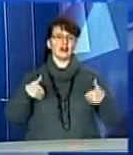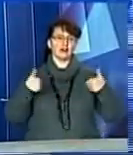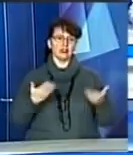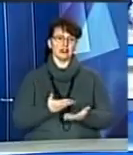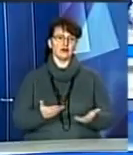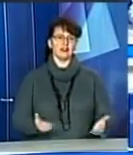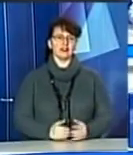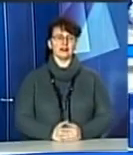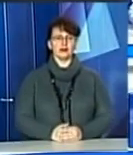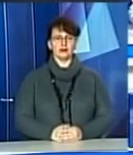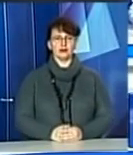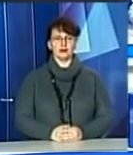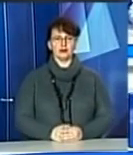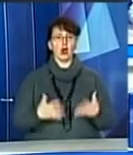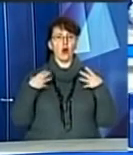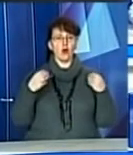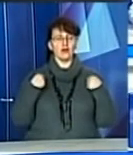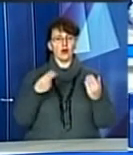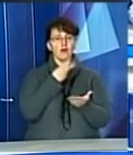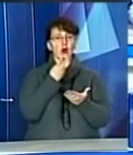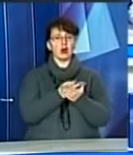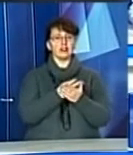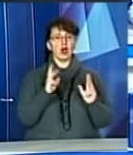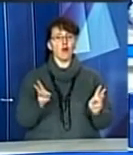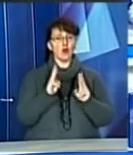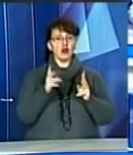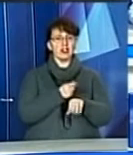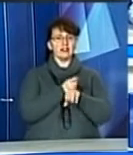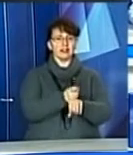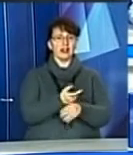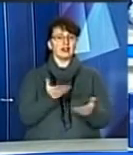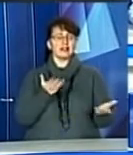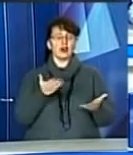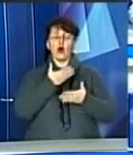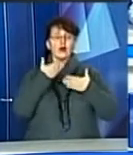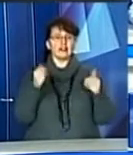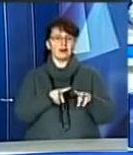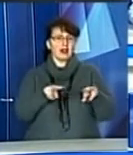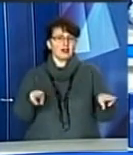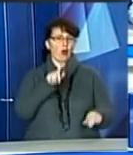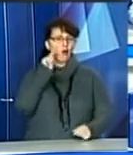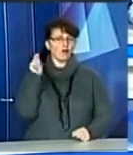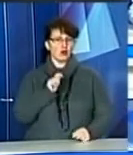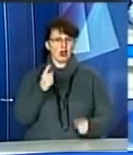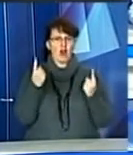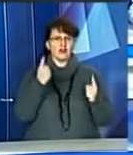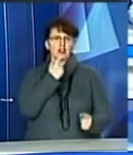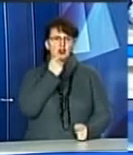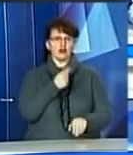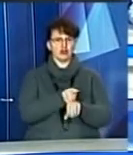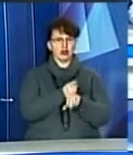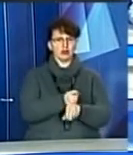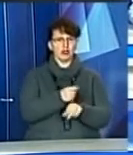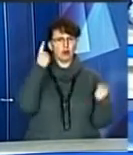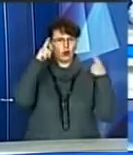Музика У Львові презентували пожежний танк, якому немає аналогів в Україні. Кремезного червоного монстра